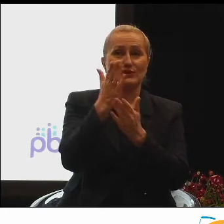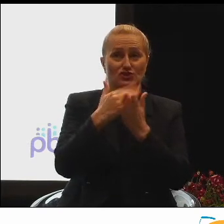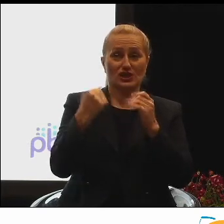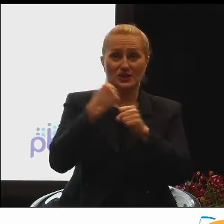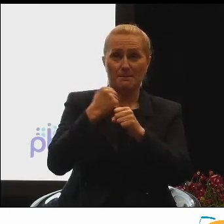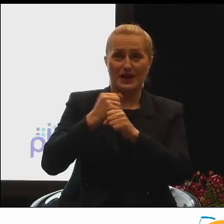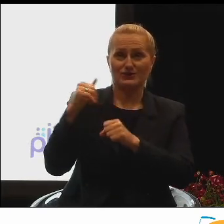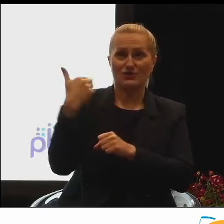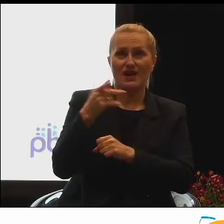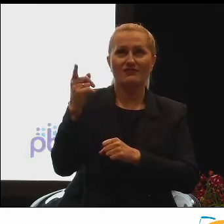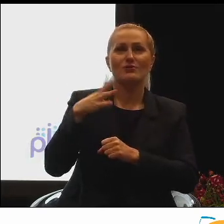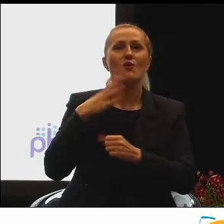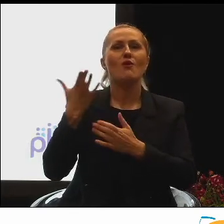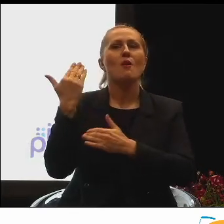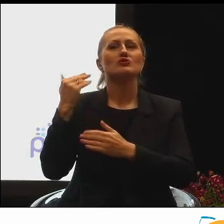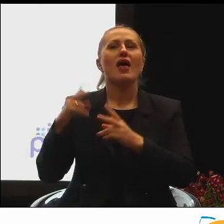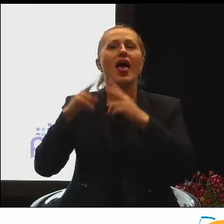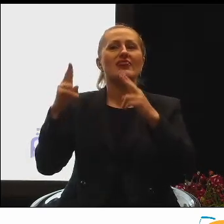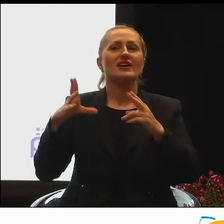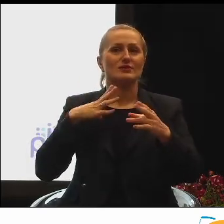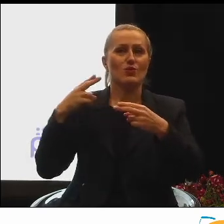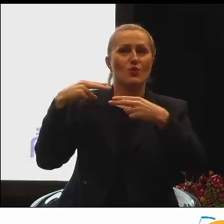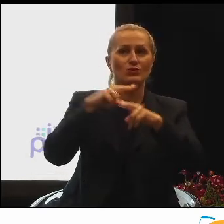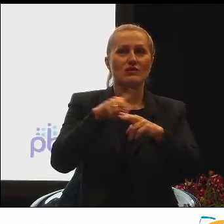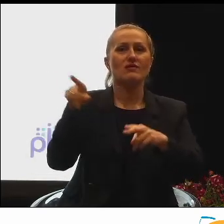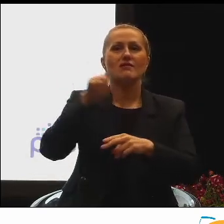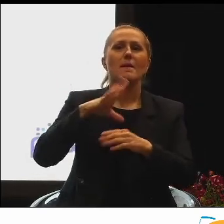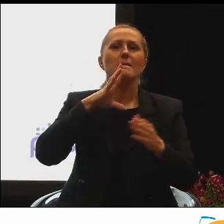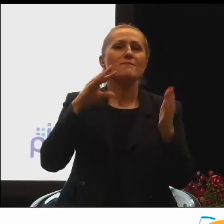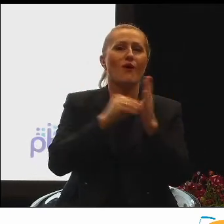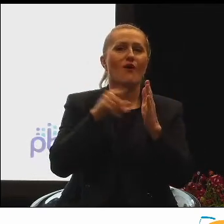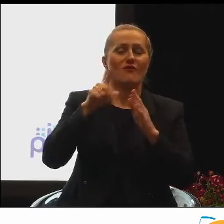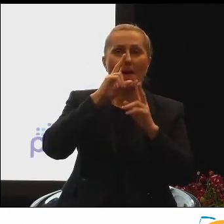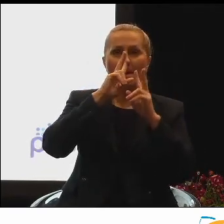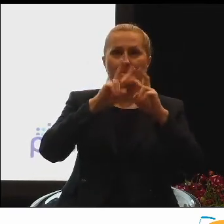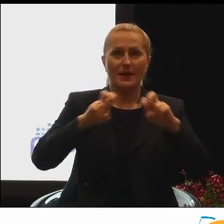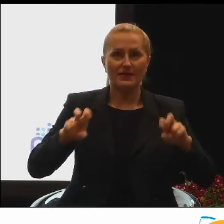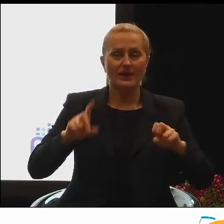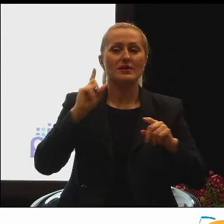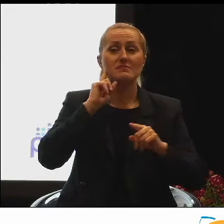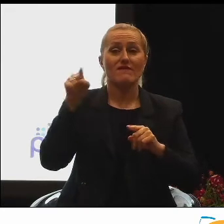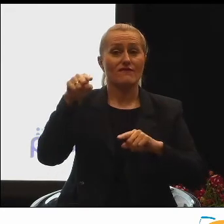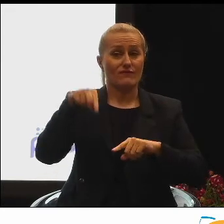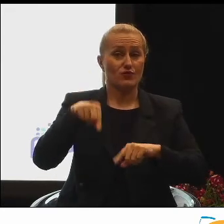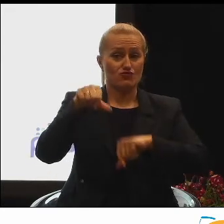poprzedniej edycji tylko powtórzyło to badanie w tym roku.